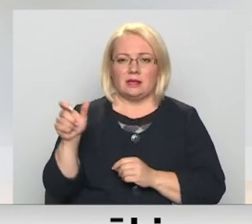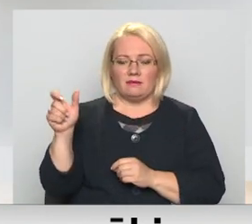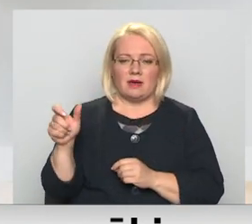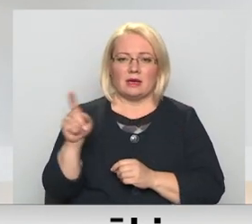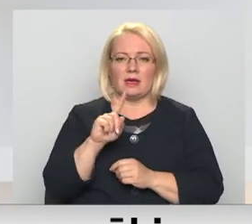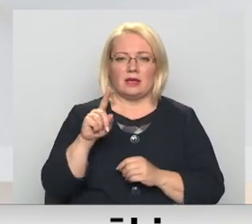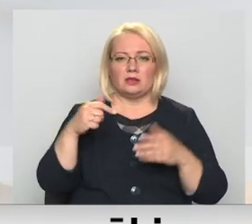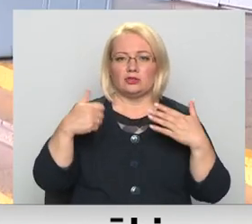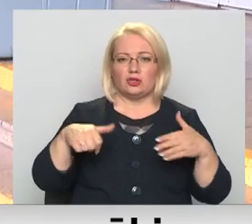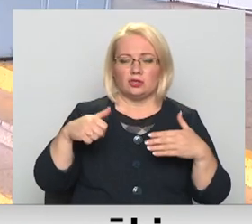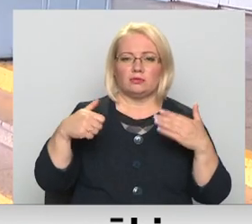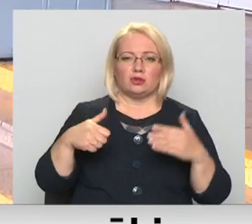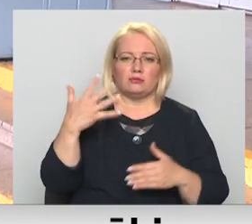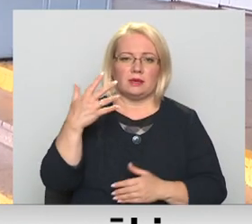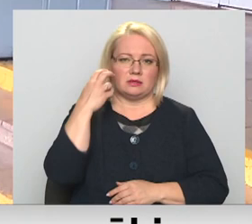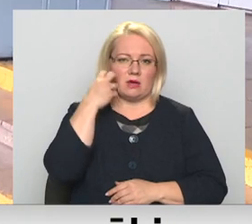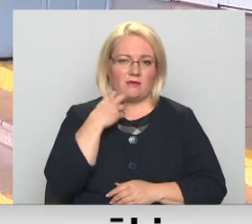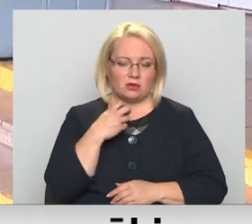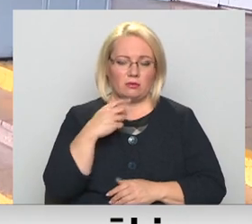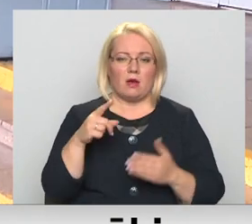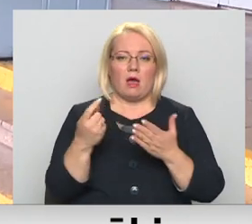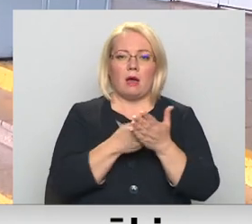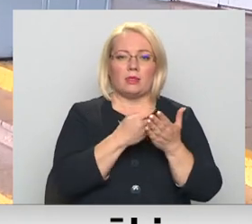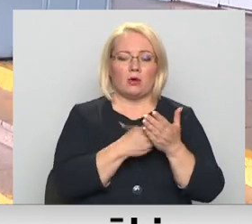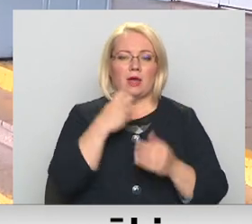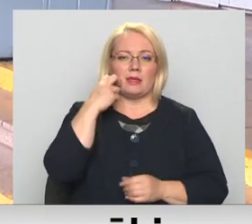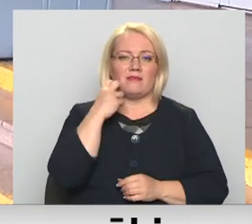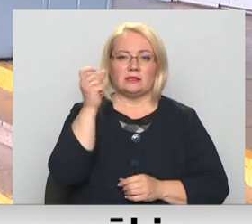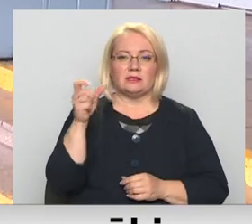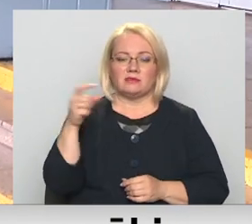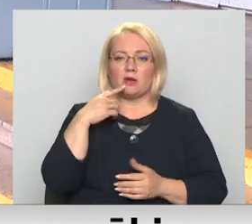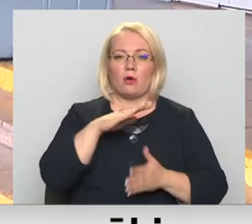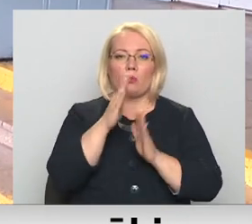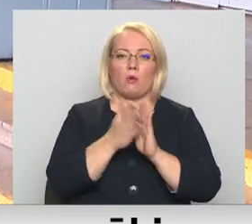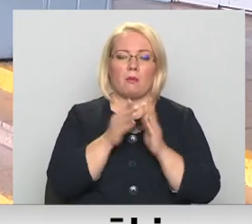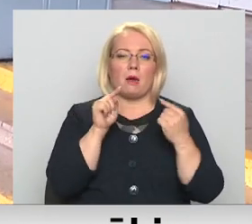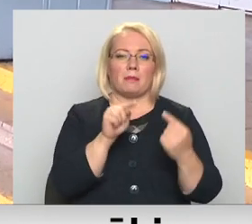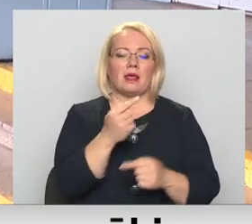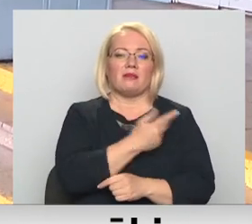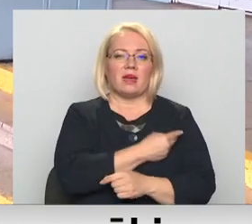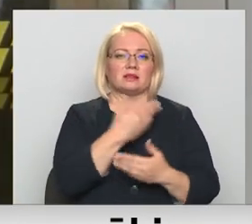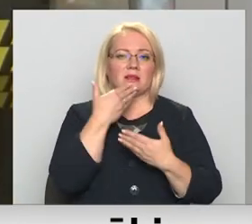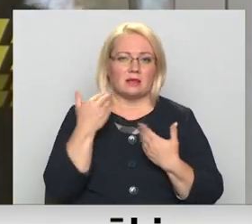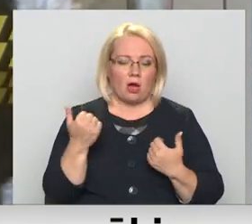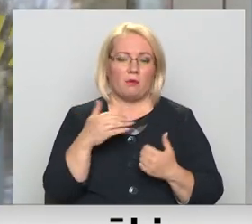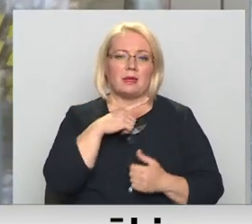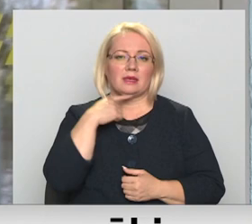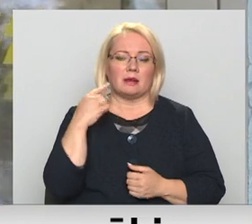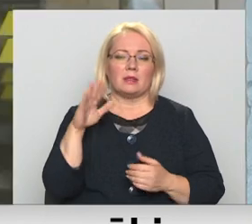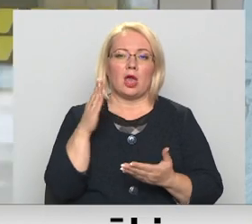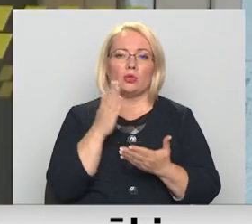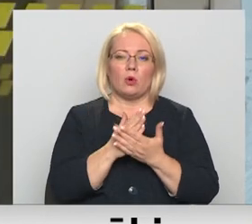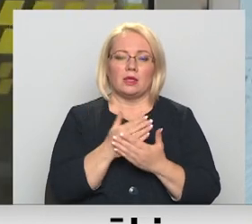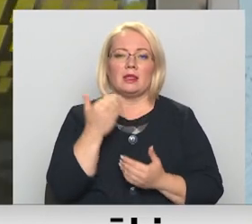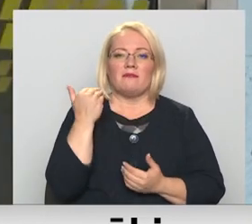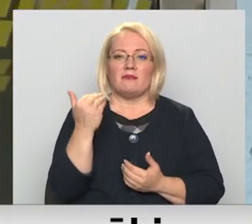uz 60, 65. Aptaujāties seniori norāda, ka kopumā pret vakcināciju neiebilst, taču vēlētos, lai tā notiktu viņiem